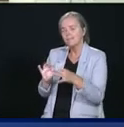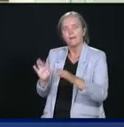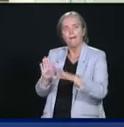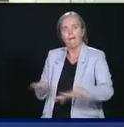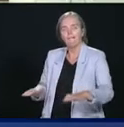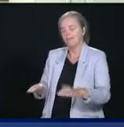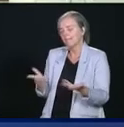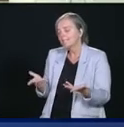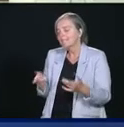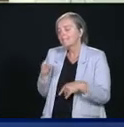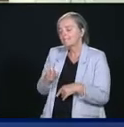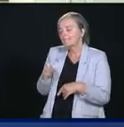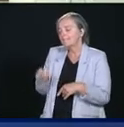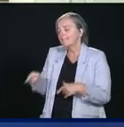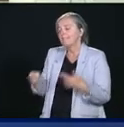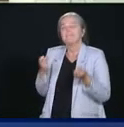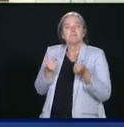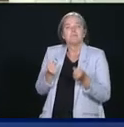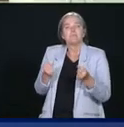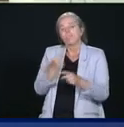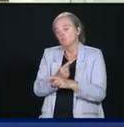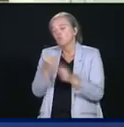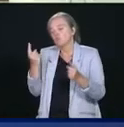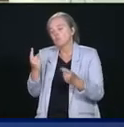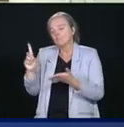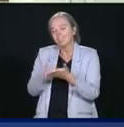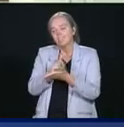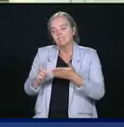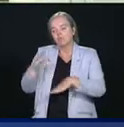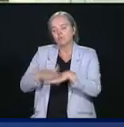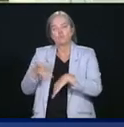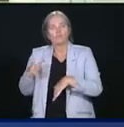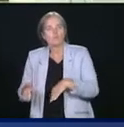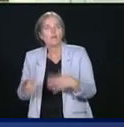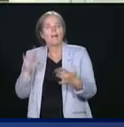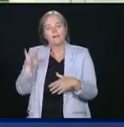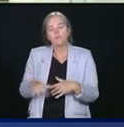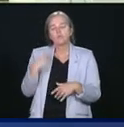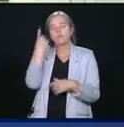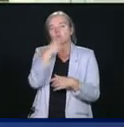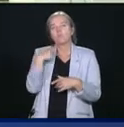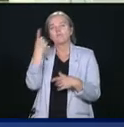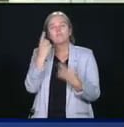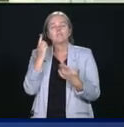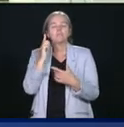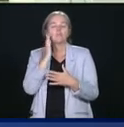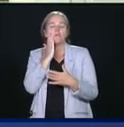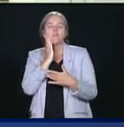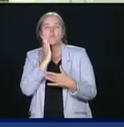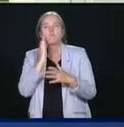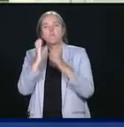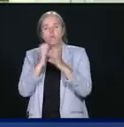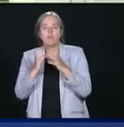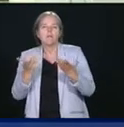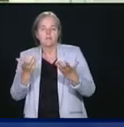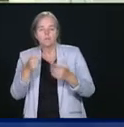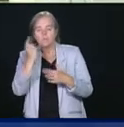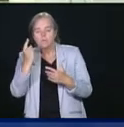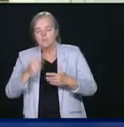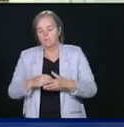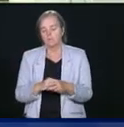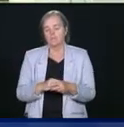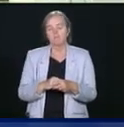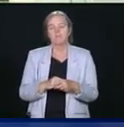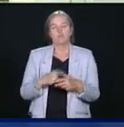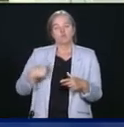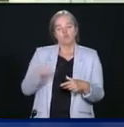'eux ou leurs amis pourraient subir le racisme. En tant que dirigeants et alliés, on doit veiller à ce